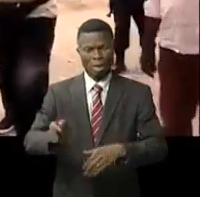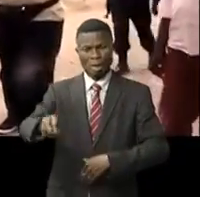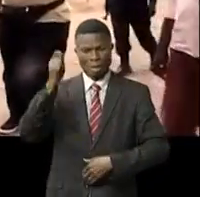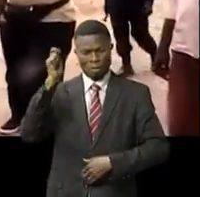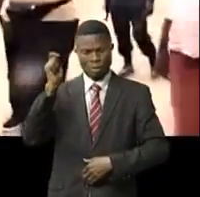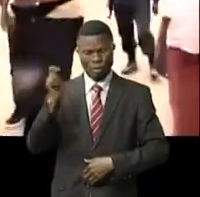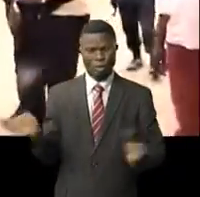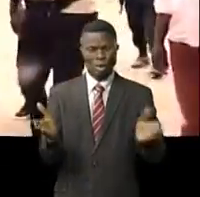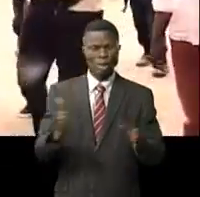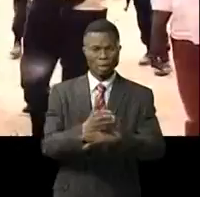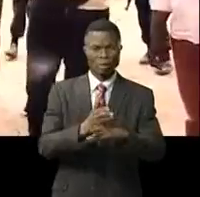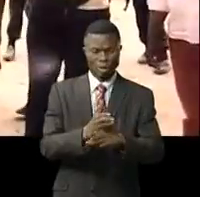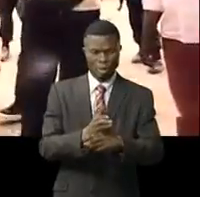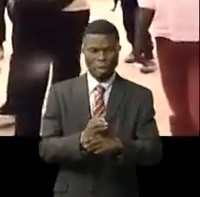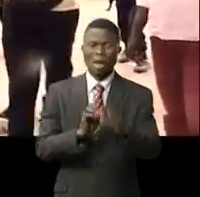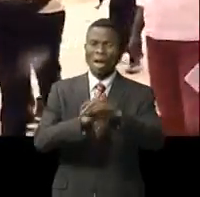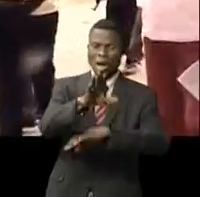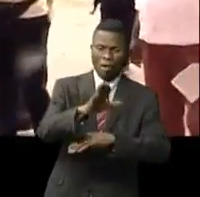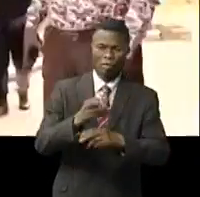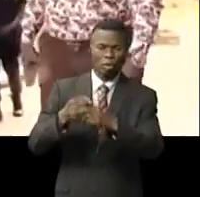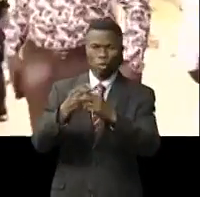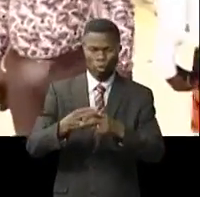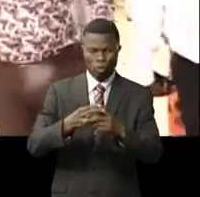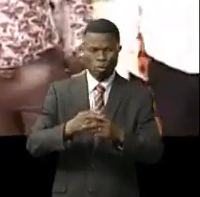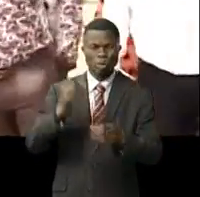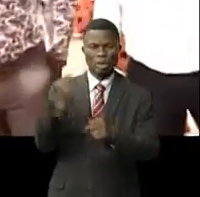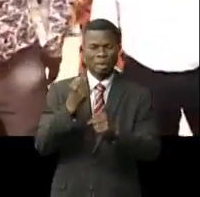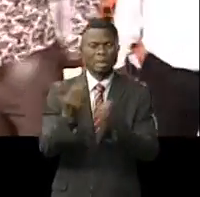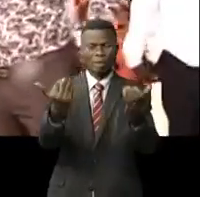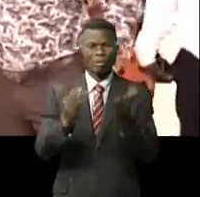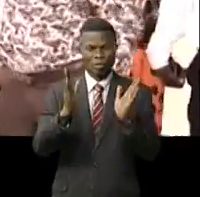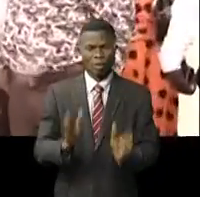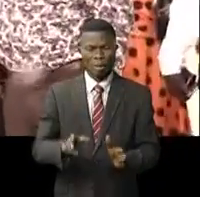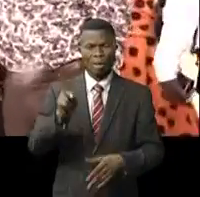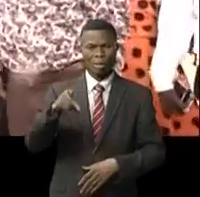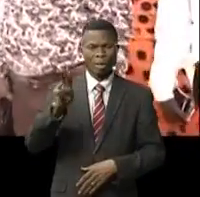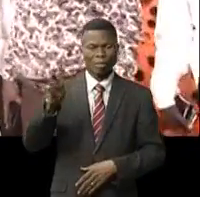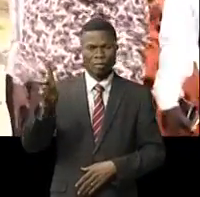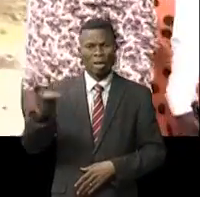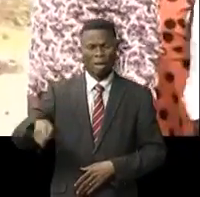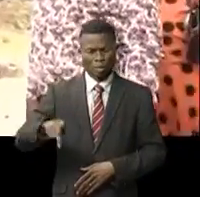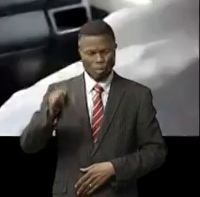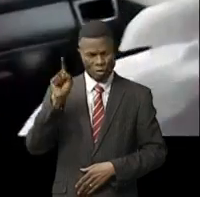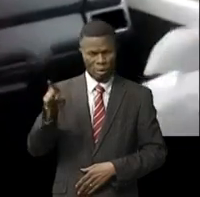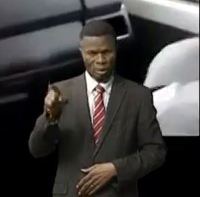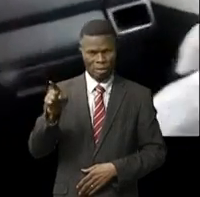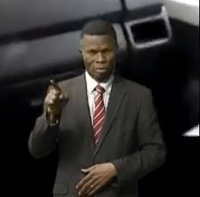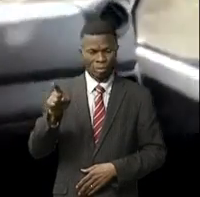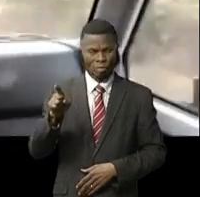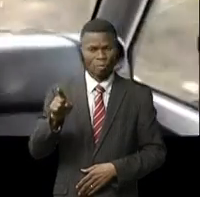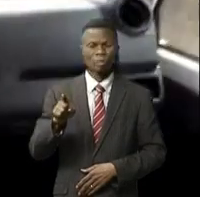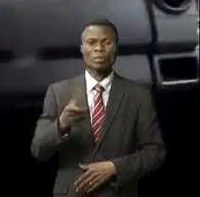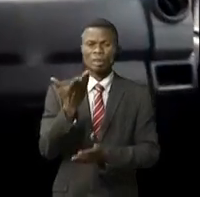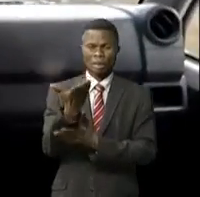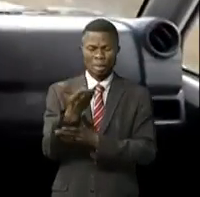dépêchée en mission de suivi et évaluation du programme volontariste agricole PV en sigle dans les provinces concernées. Sous les 6